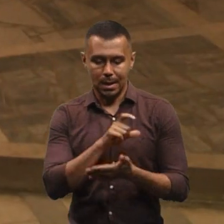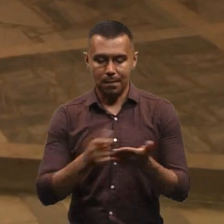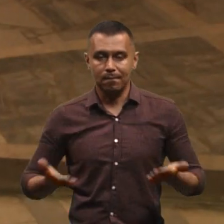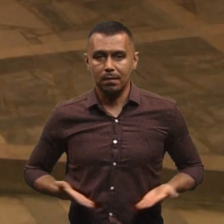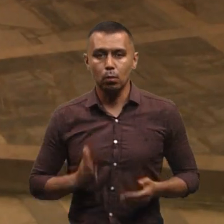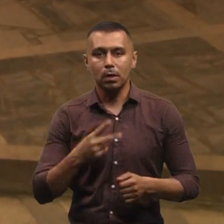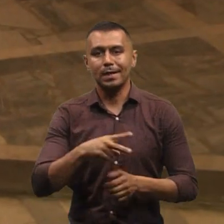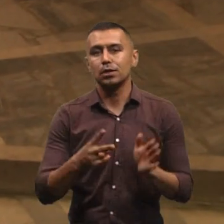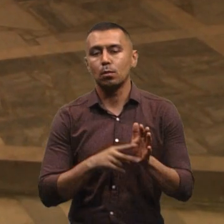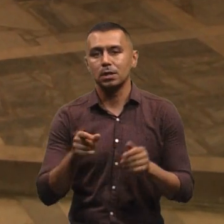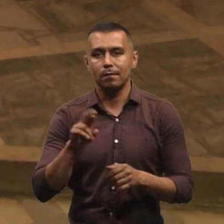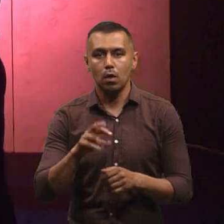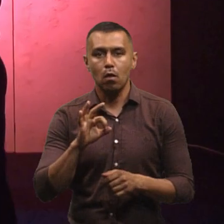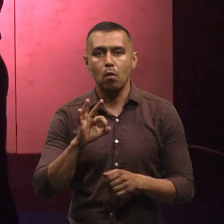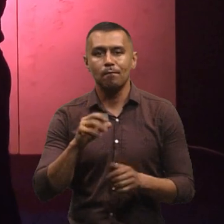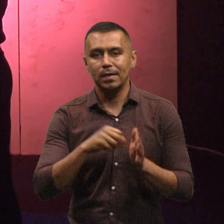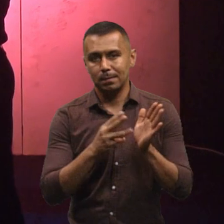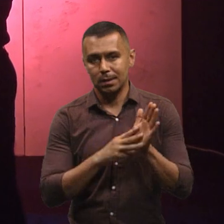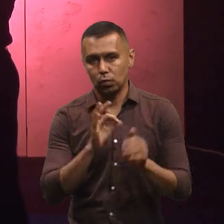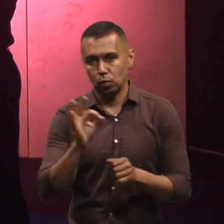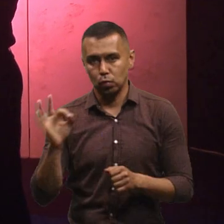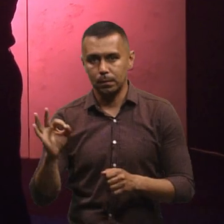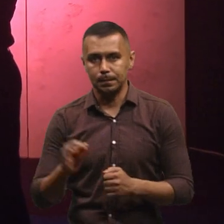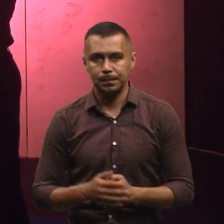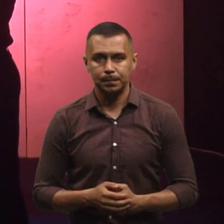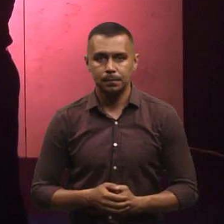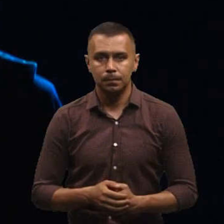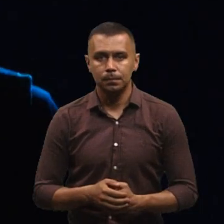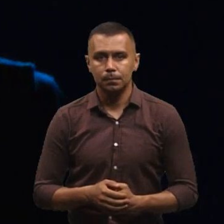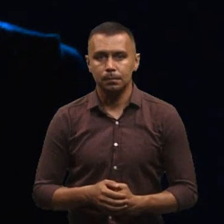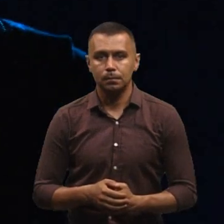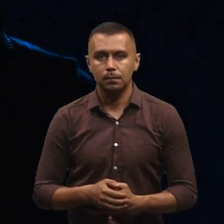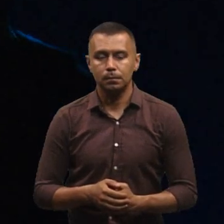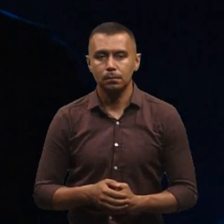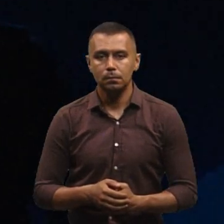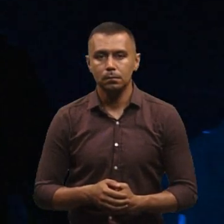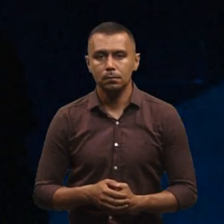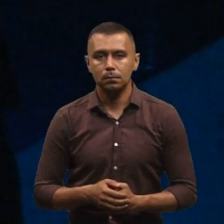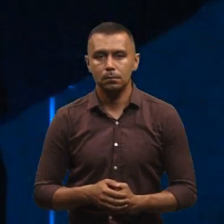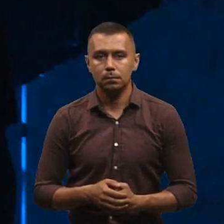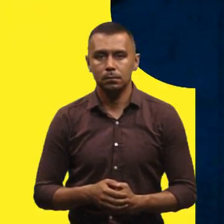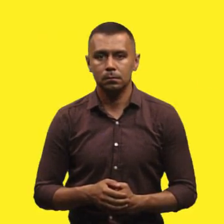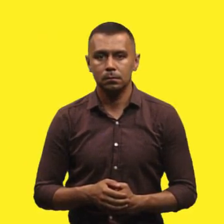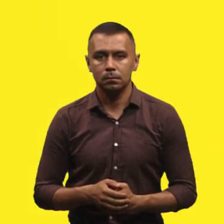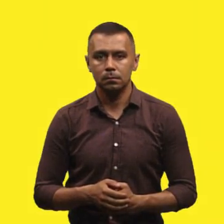відбудеться 27 червня о 18.00. Тетяна Ворожцова, Віктор Кривий, Суспільне новини, Хмельницький.